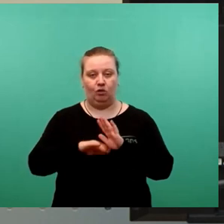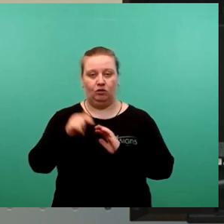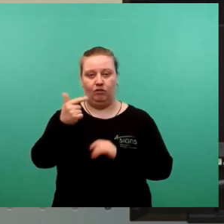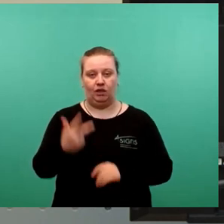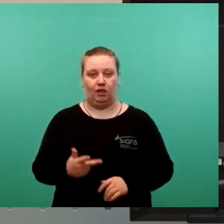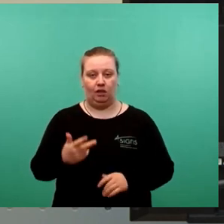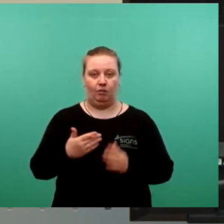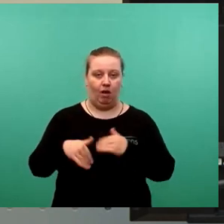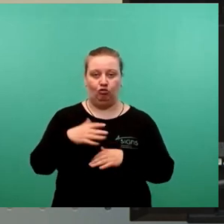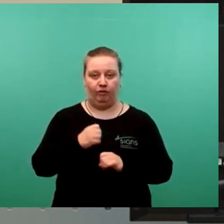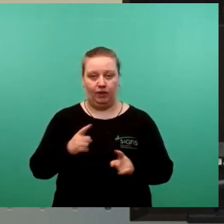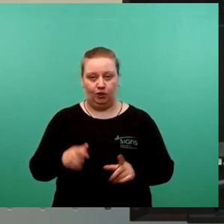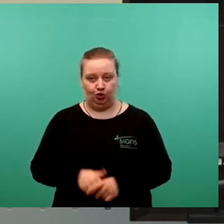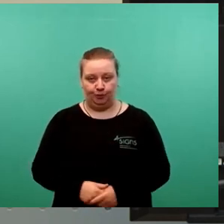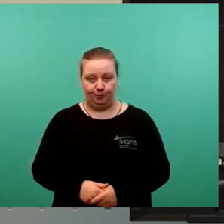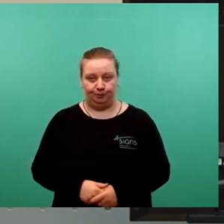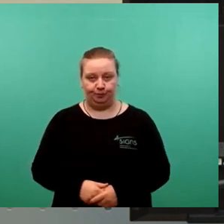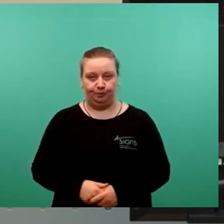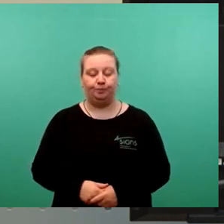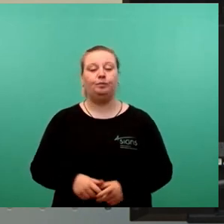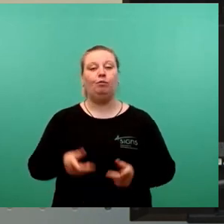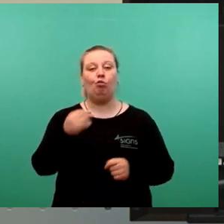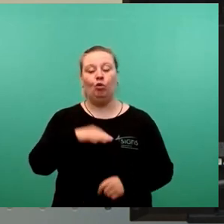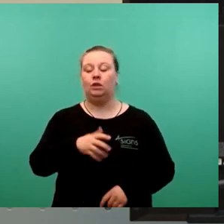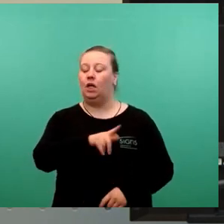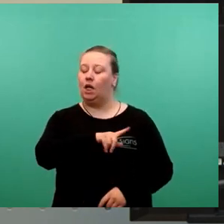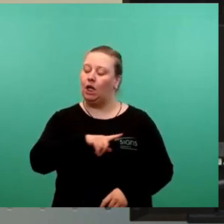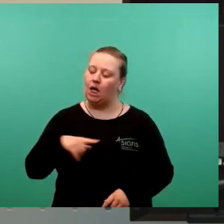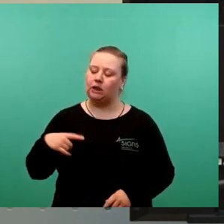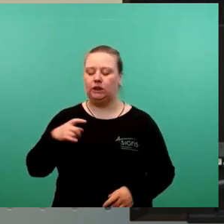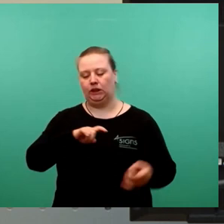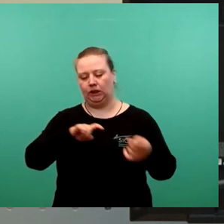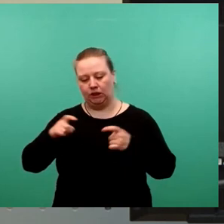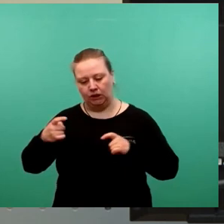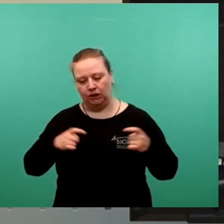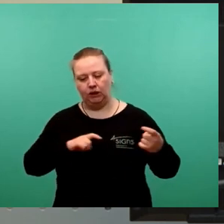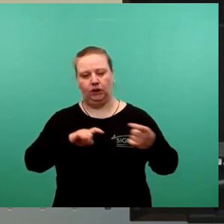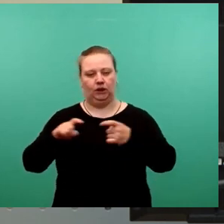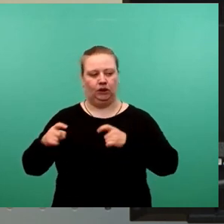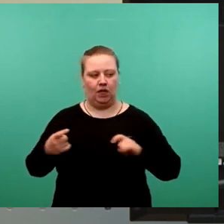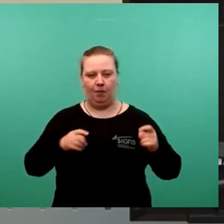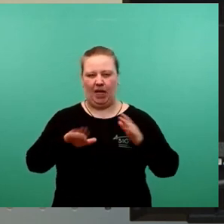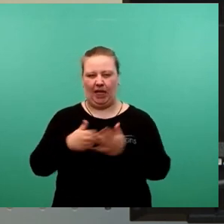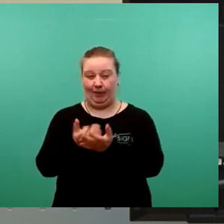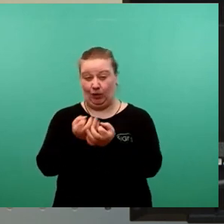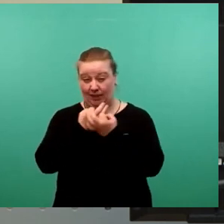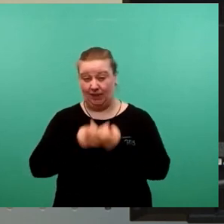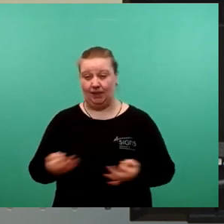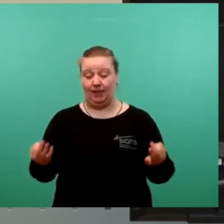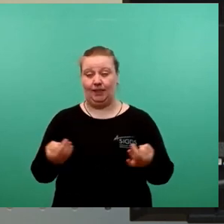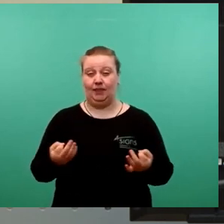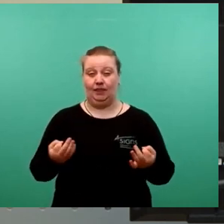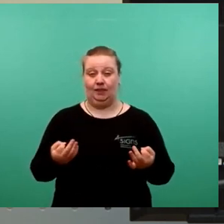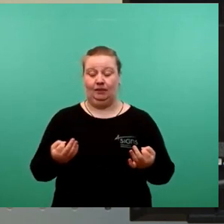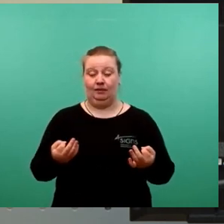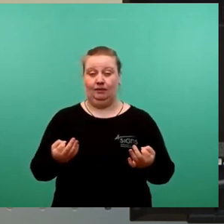zu umgehen. Nach den zähen, aufreibenden und immer wieder ergebnislosen Verhandlungen der vergangenen Monate